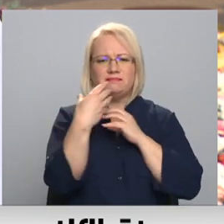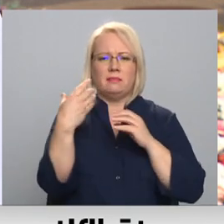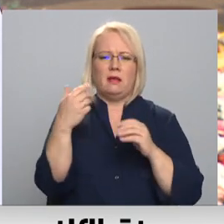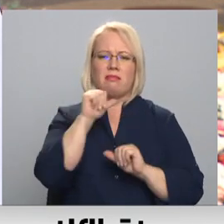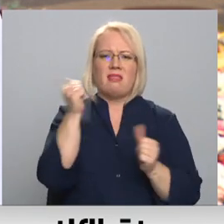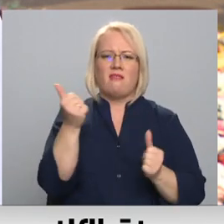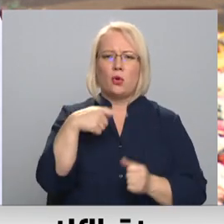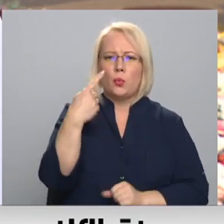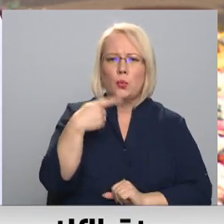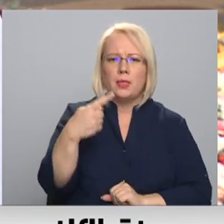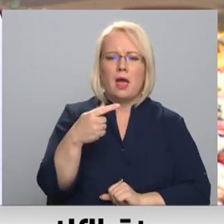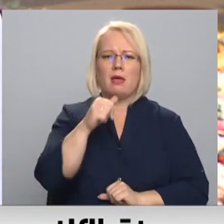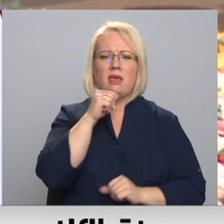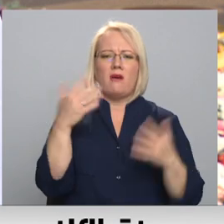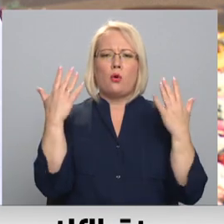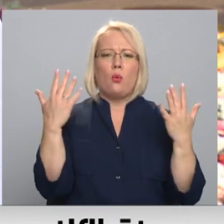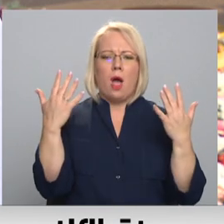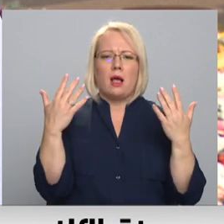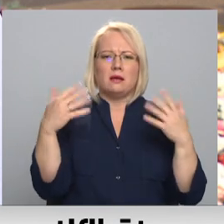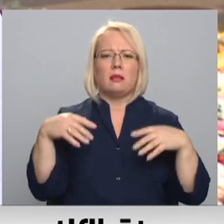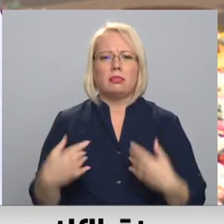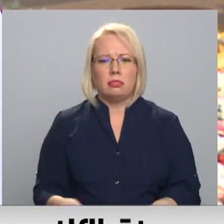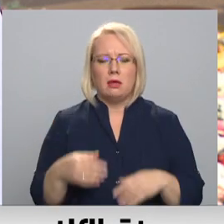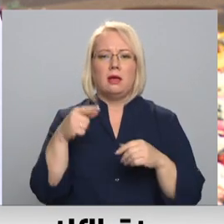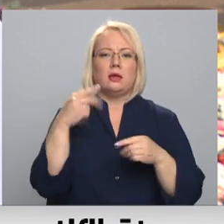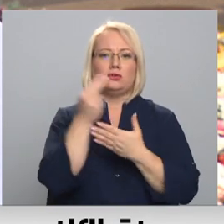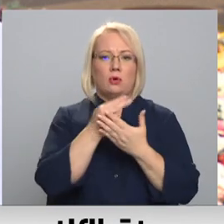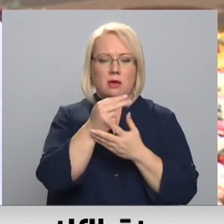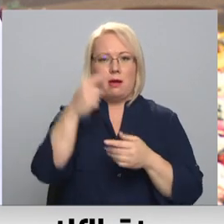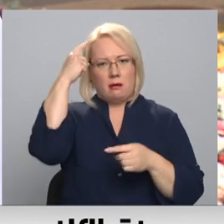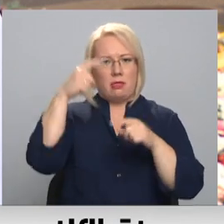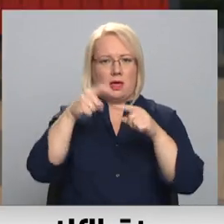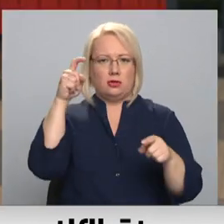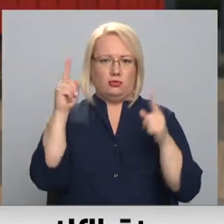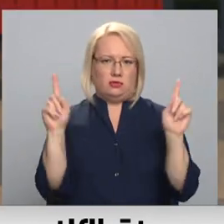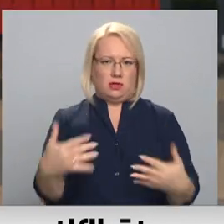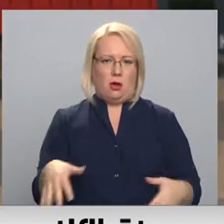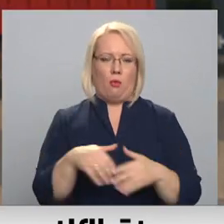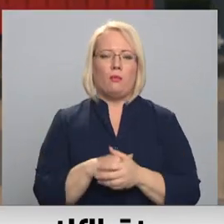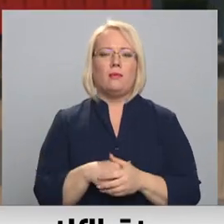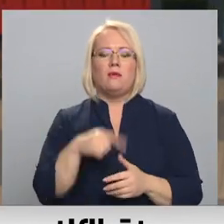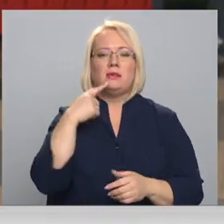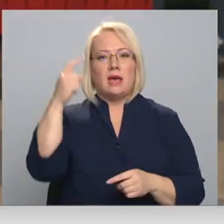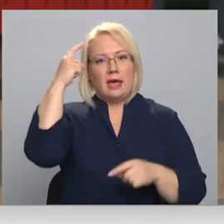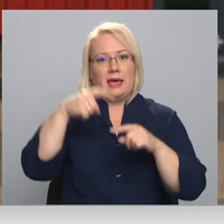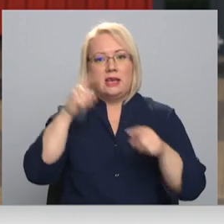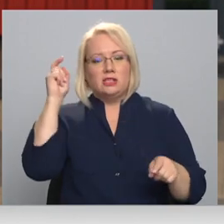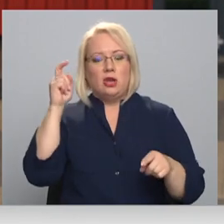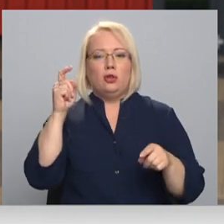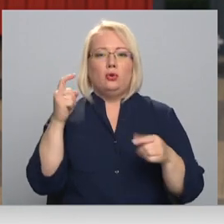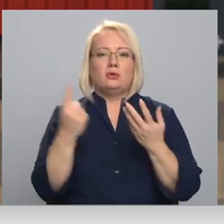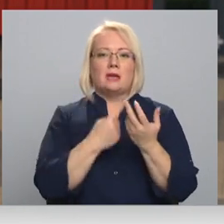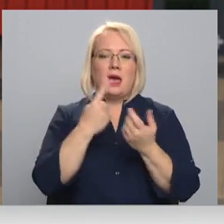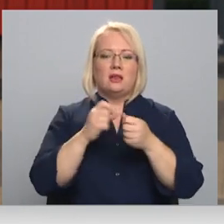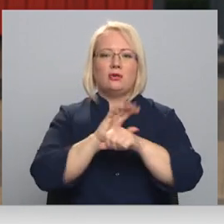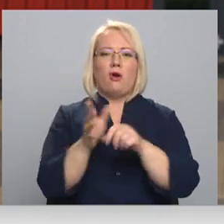runāt, nespēja noturēt abas rokas, norādūs to, ka pacientam varētu būt insults. Covidu laikā insultu pacientu skaits mums nav